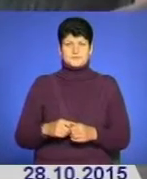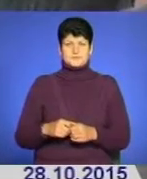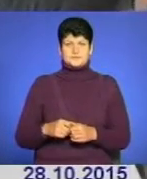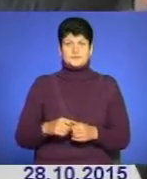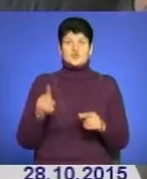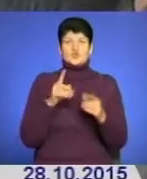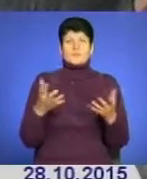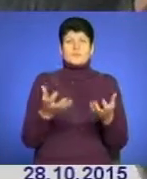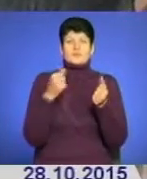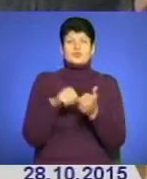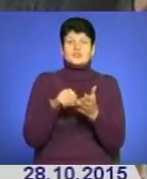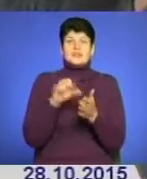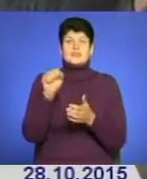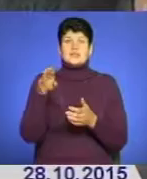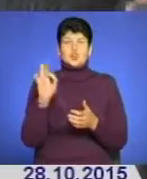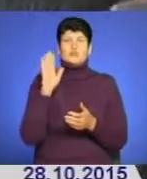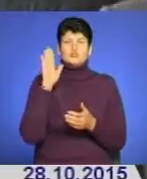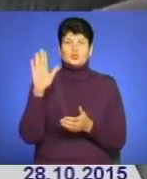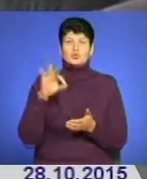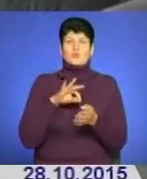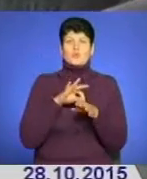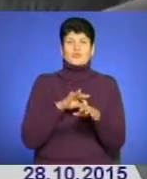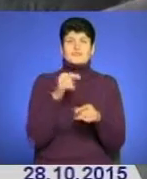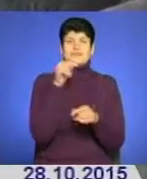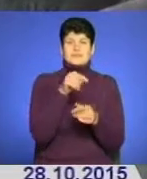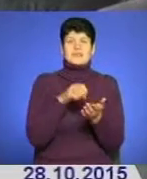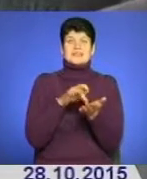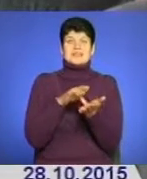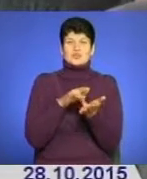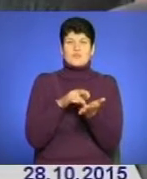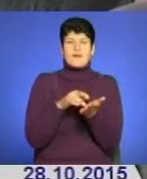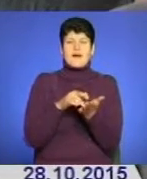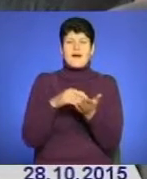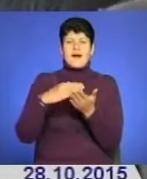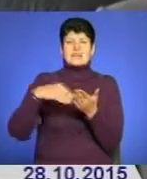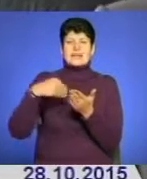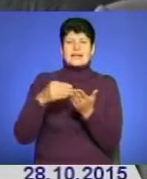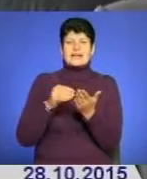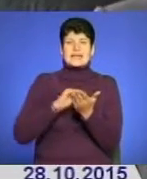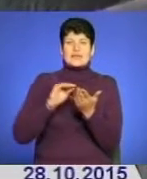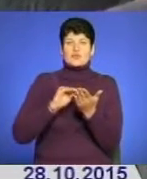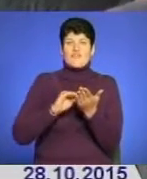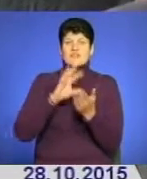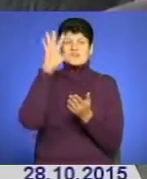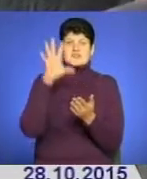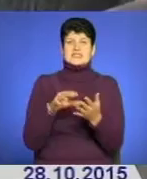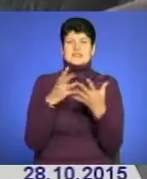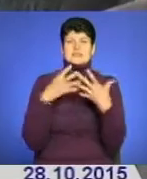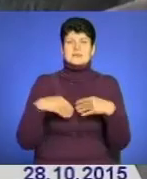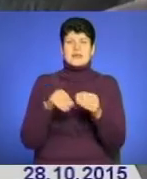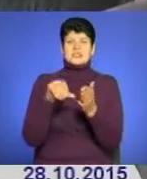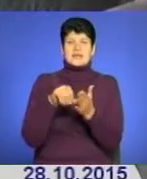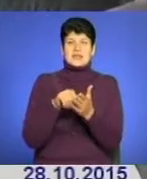Щодо підтримки учасників АТО буде проводитися цим центром анкетування. Анкетування всіх сімей, членів